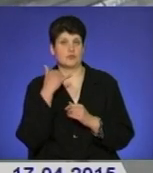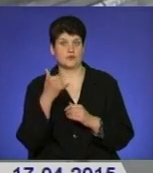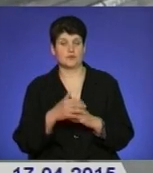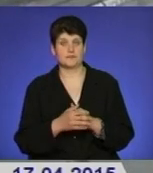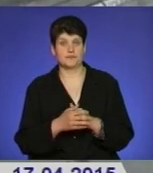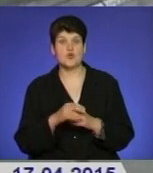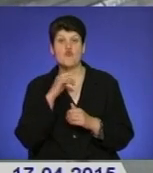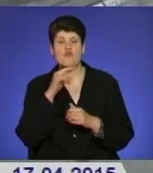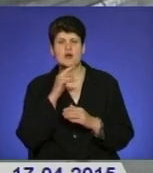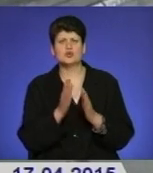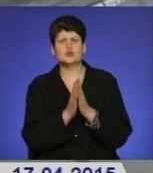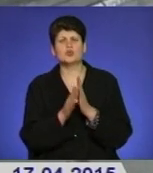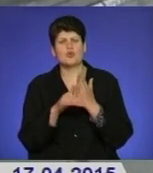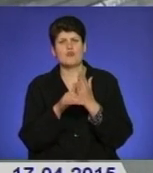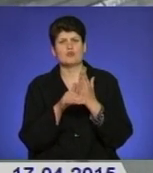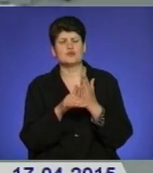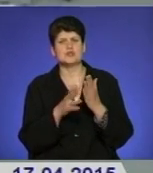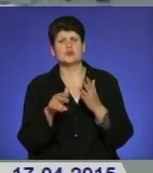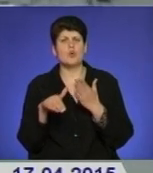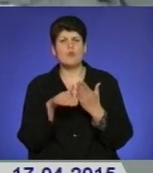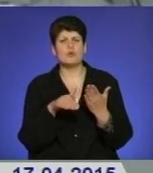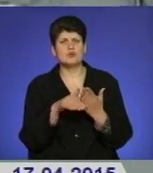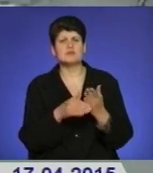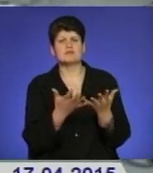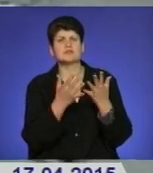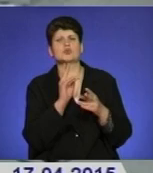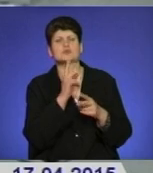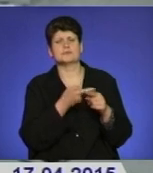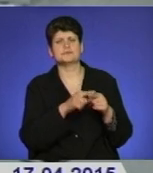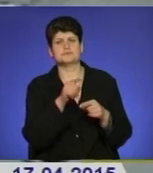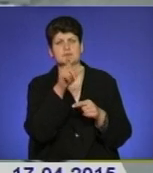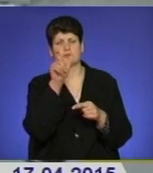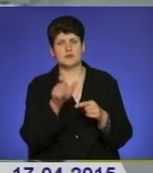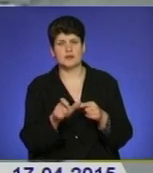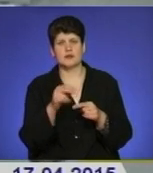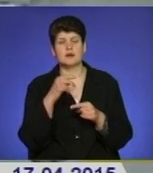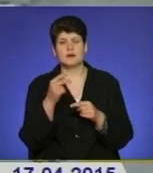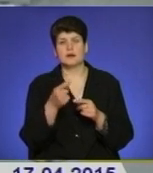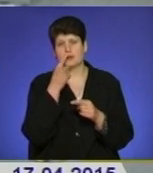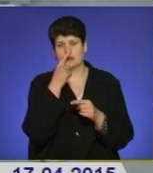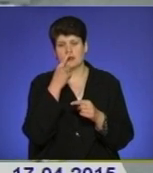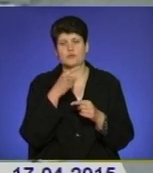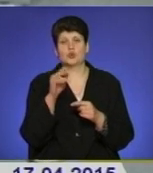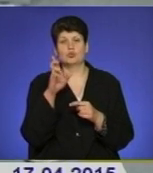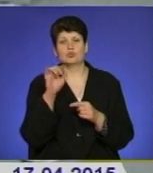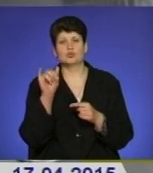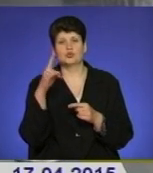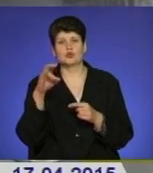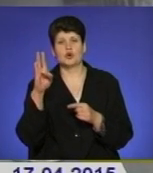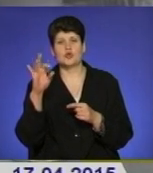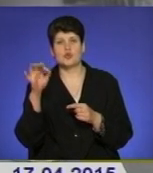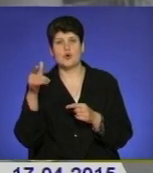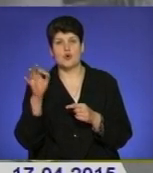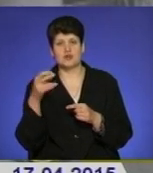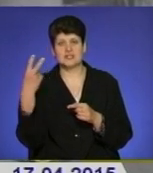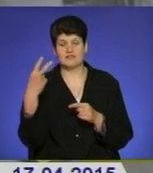Увага, допоможіть встановити велозлодія. Нещодавно камери відеоспостереження за адресою вулиця Будного, 20 у Тернополі зафіксували чоловіка,